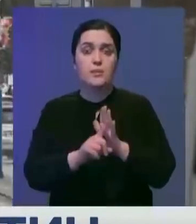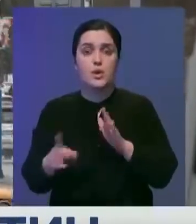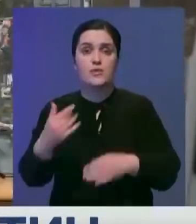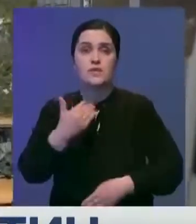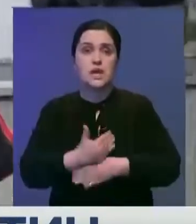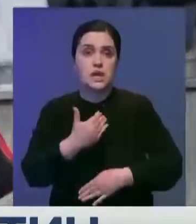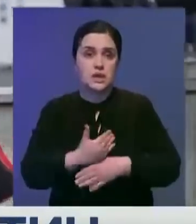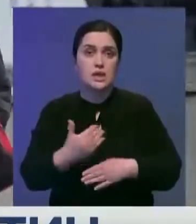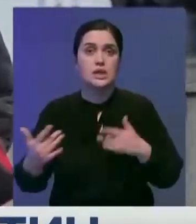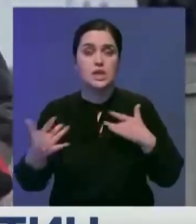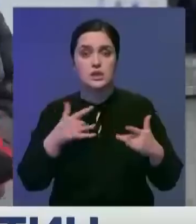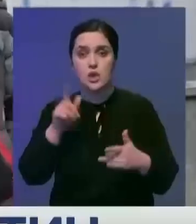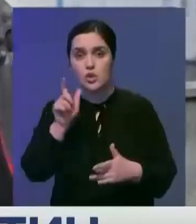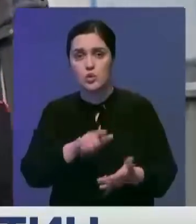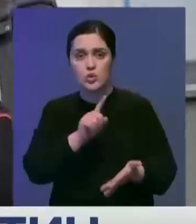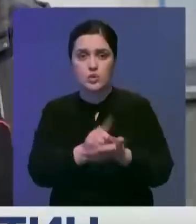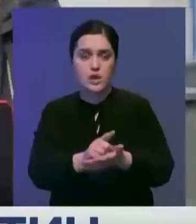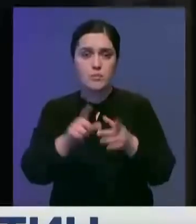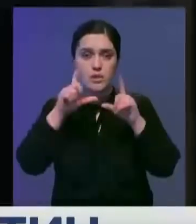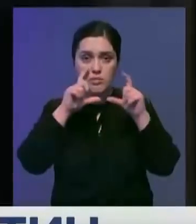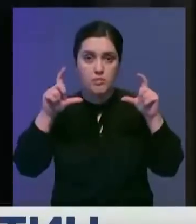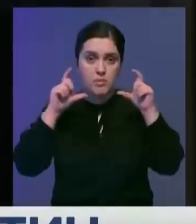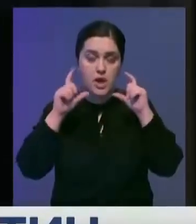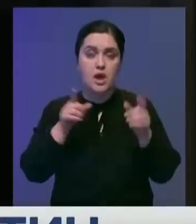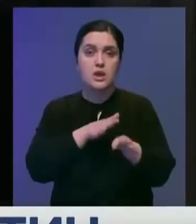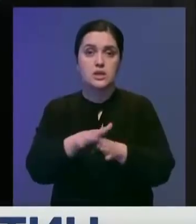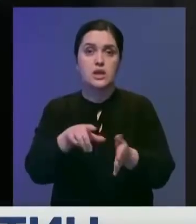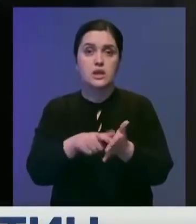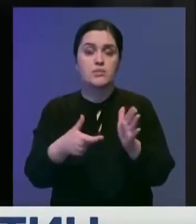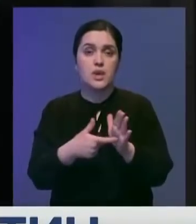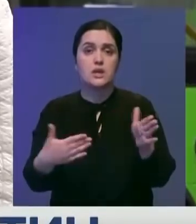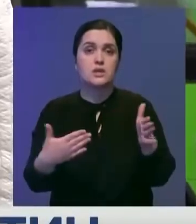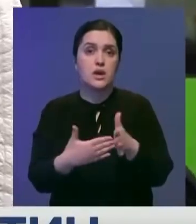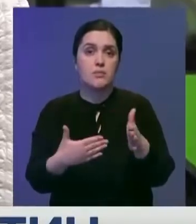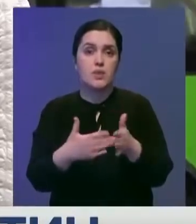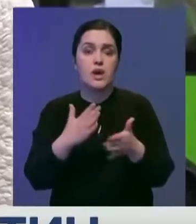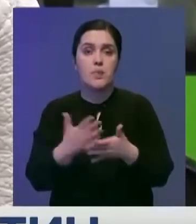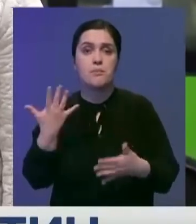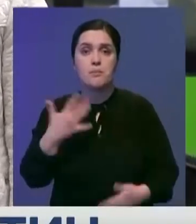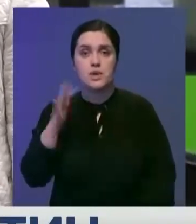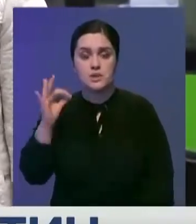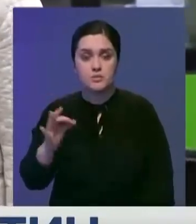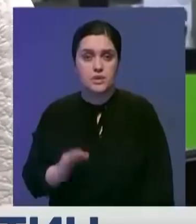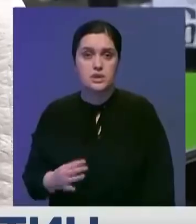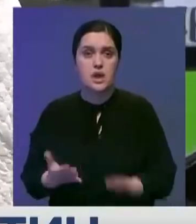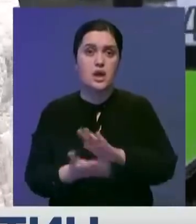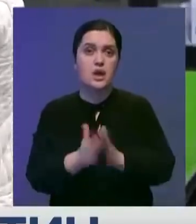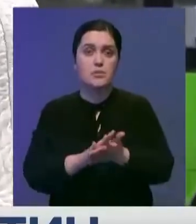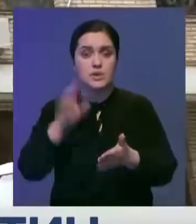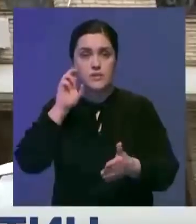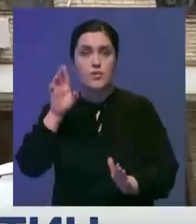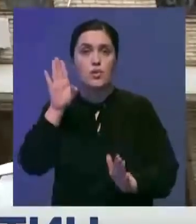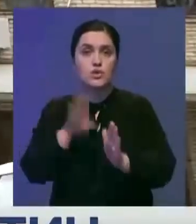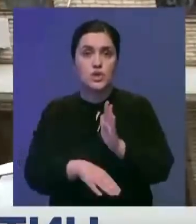При походе в театры и на концерты люди обязаны быть в масках, а заполняемость залов не должна превышать 50%.